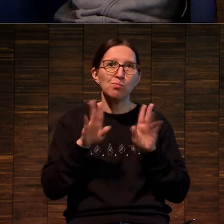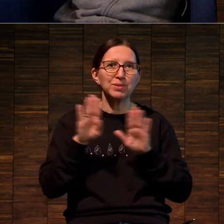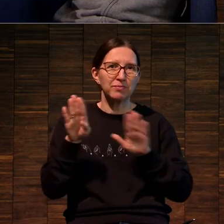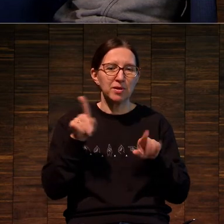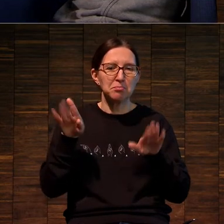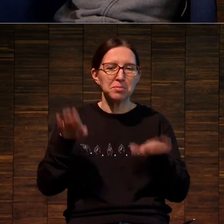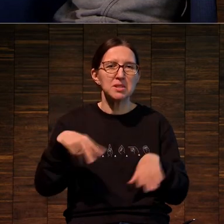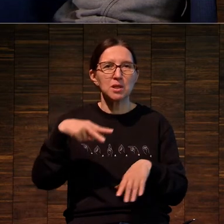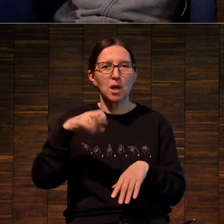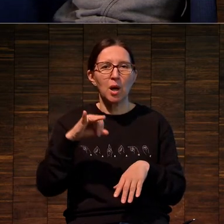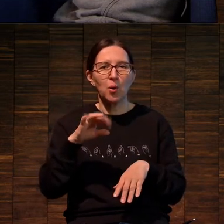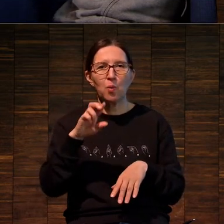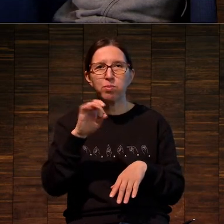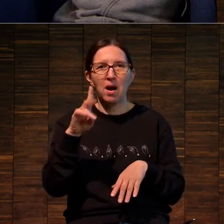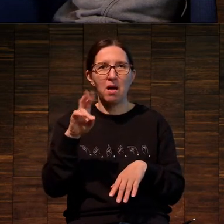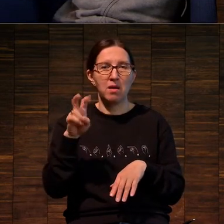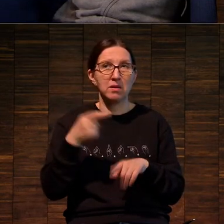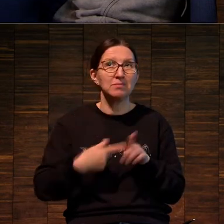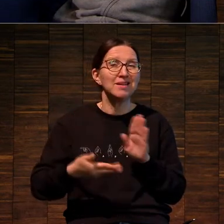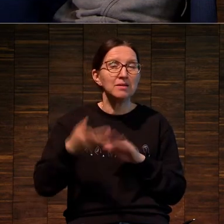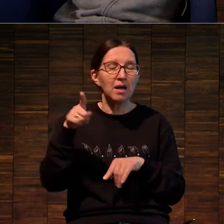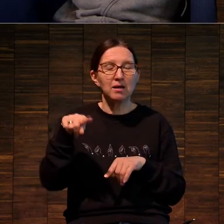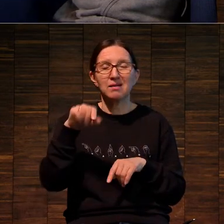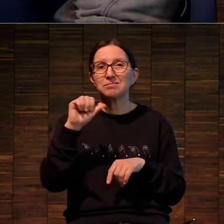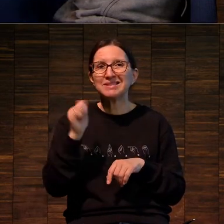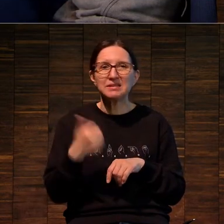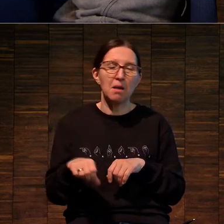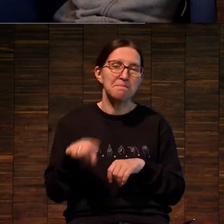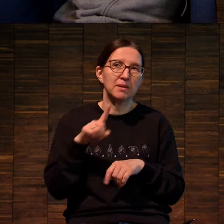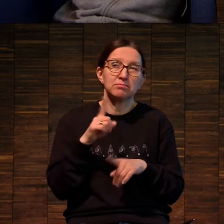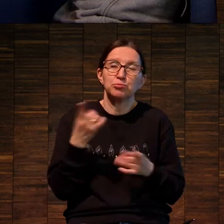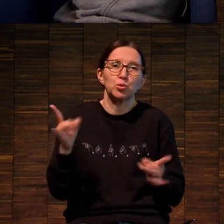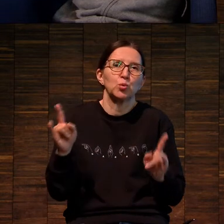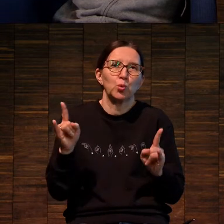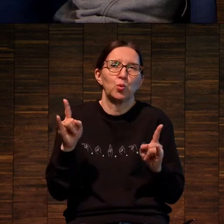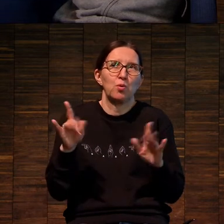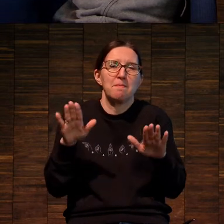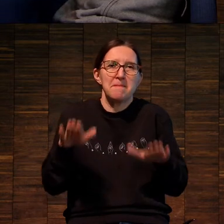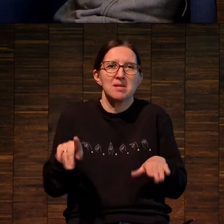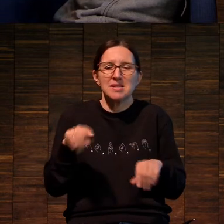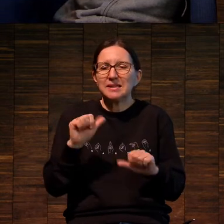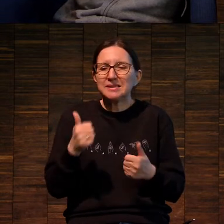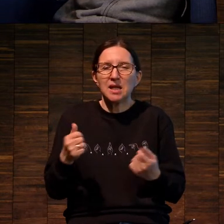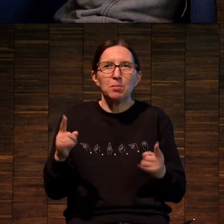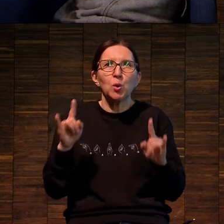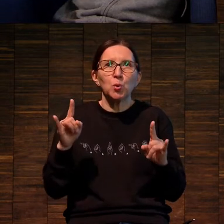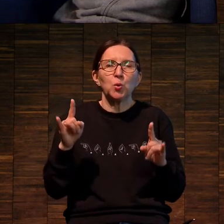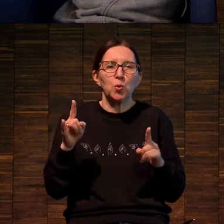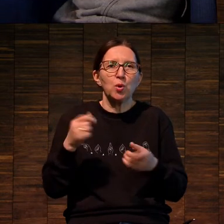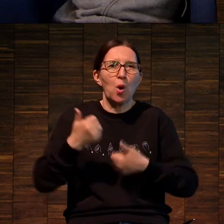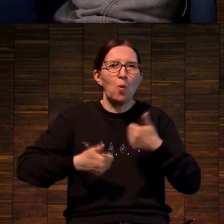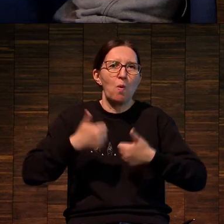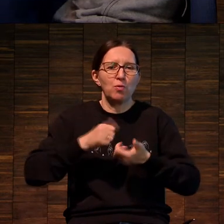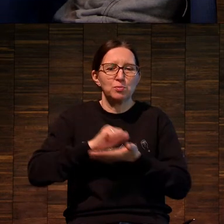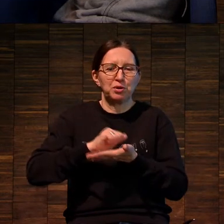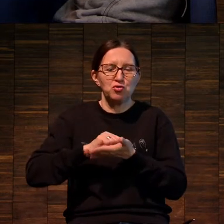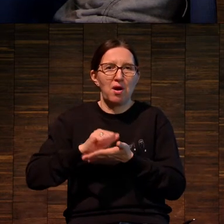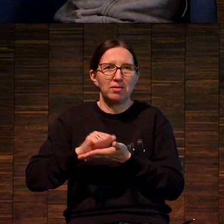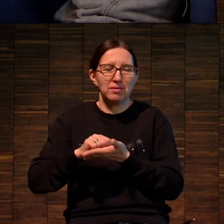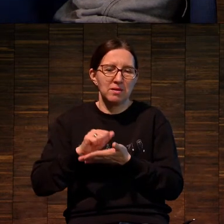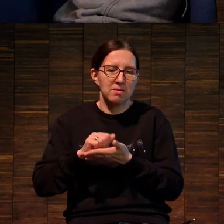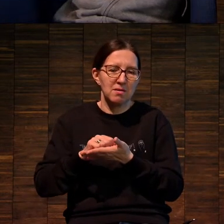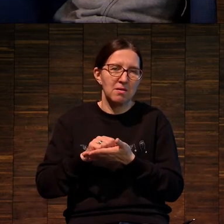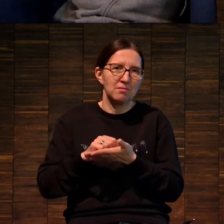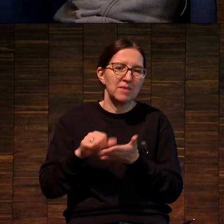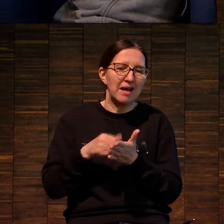Любляне. Это было на тот момент самое-самое крутое место, самый крутой конкурс печатной графики, ну, как в венецианской